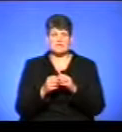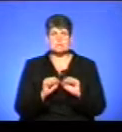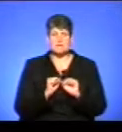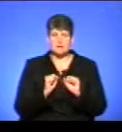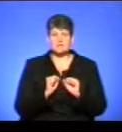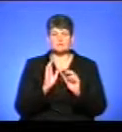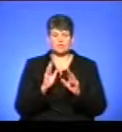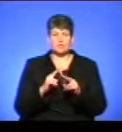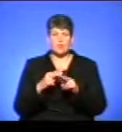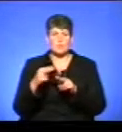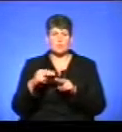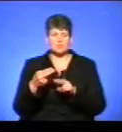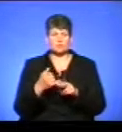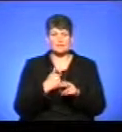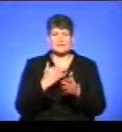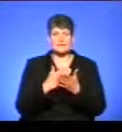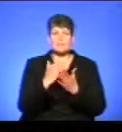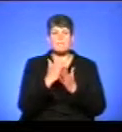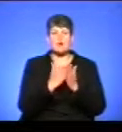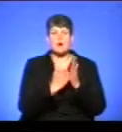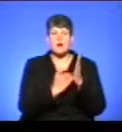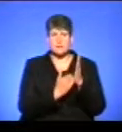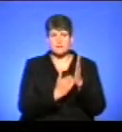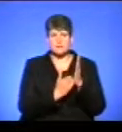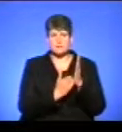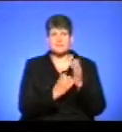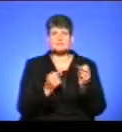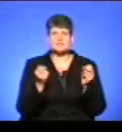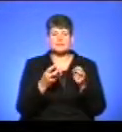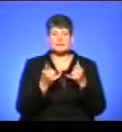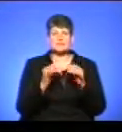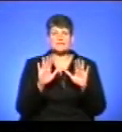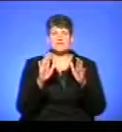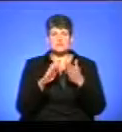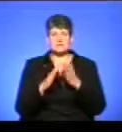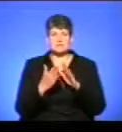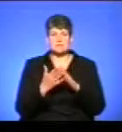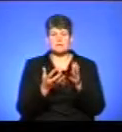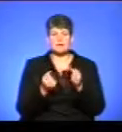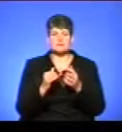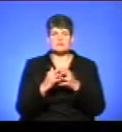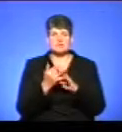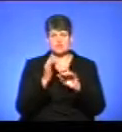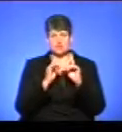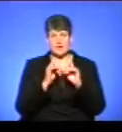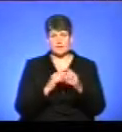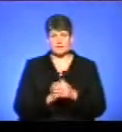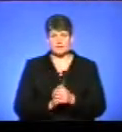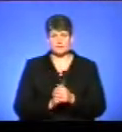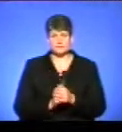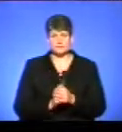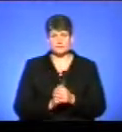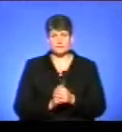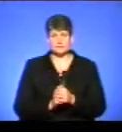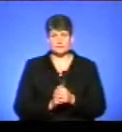компенсувати, оскільки в нас є програма, така спеціальна для надзвичайних ситуацій, прийнято в селищній раді. Годана